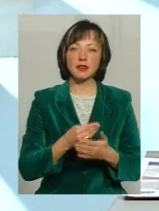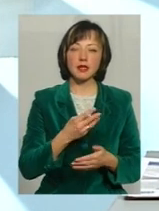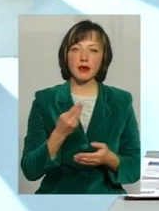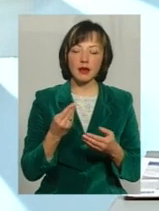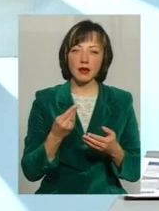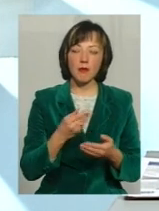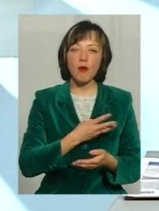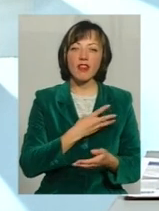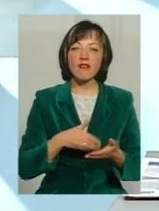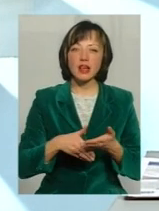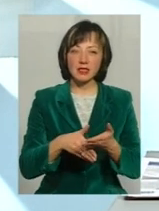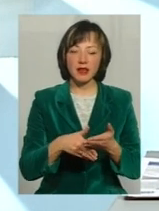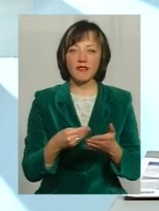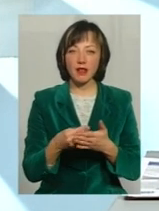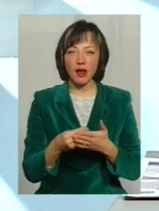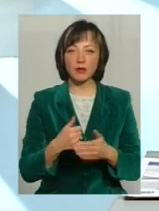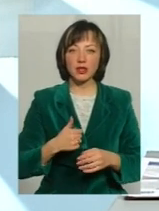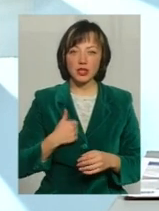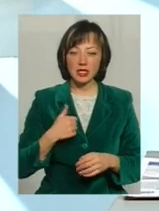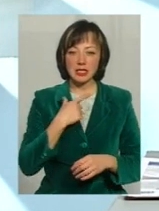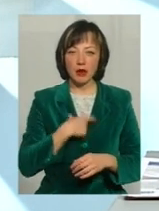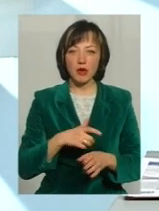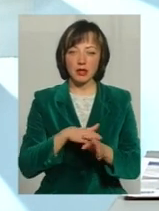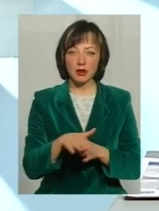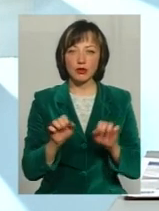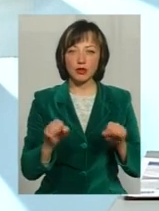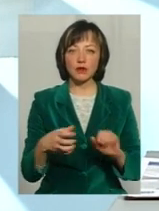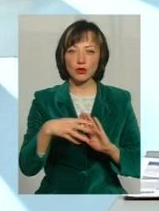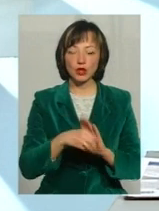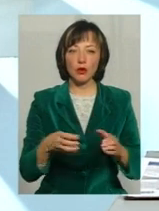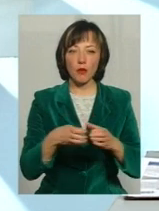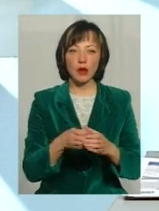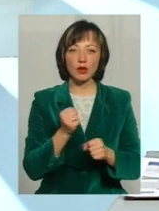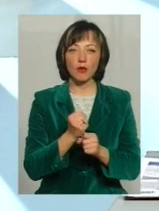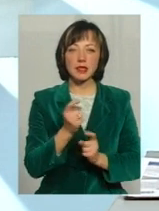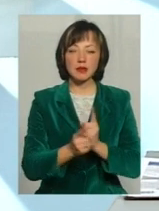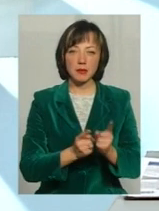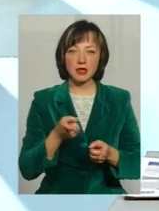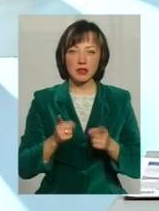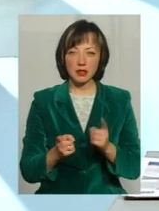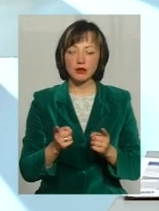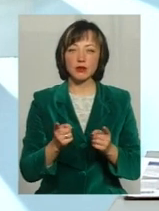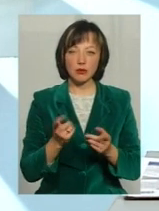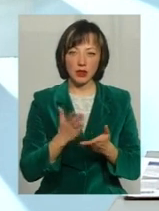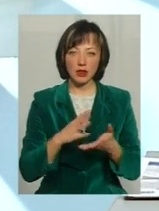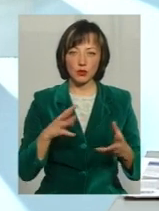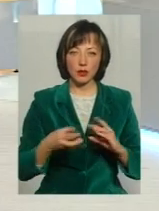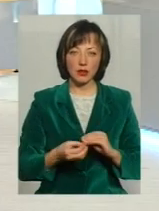так і самореалізації І можливості долучитися до команди, яка робить зміни Сьогодні дійсно дали результат